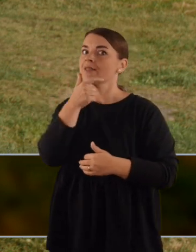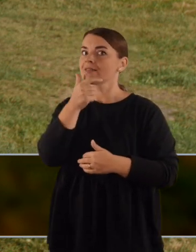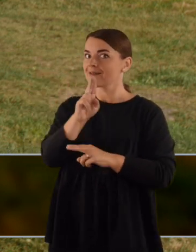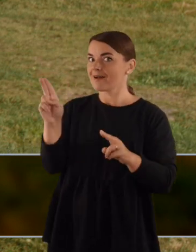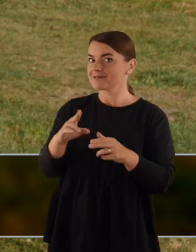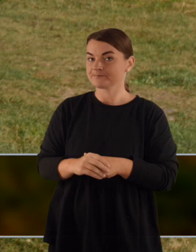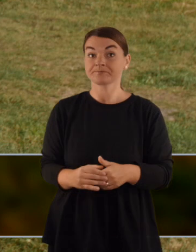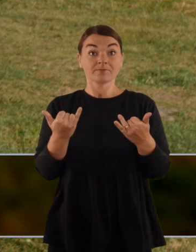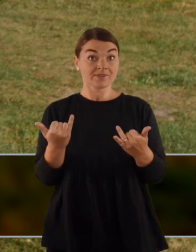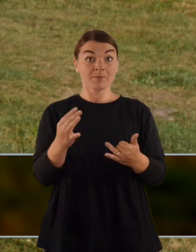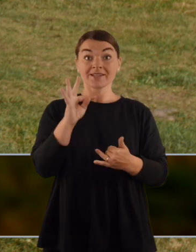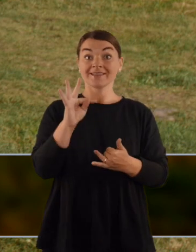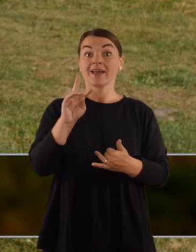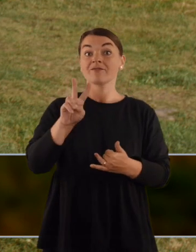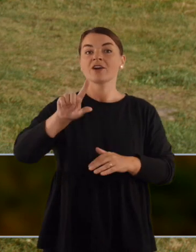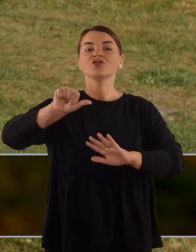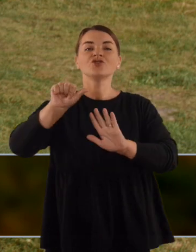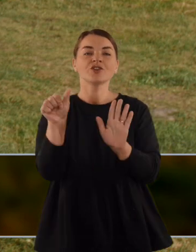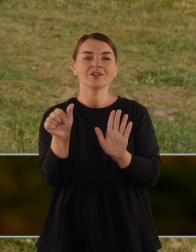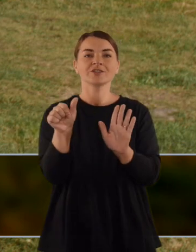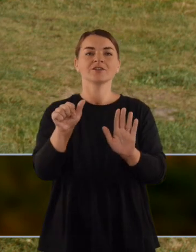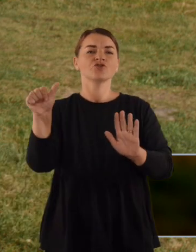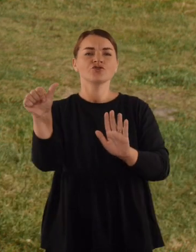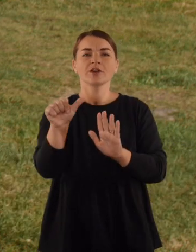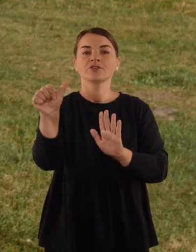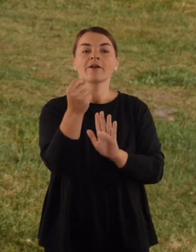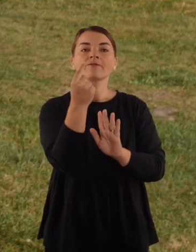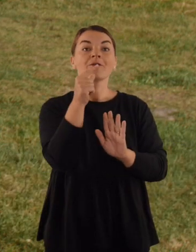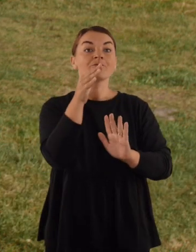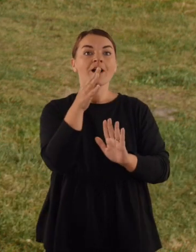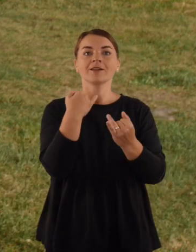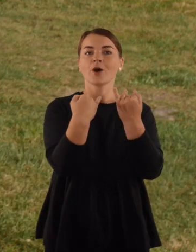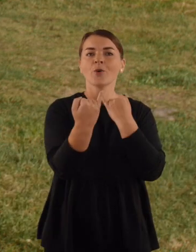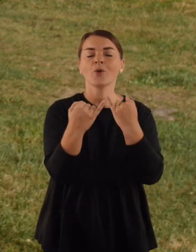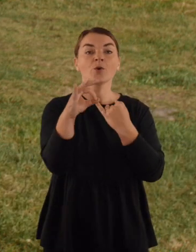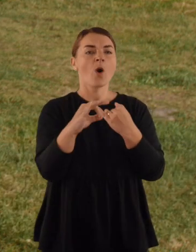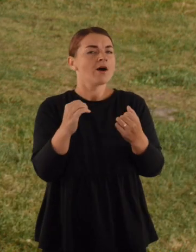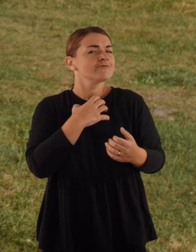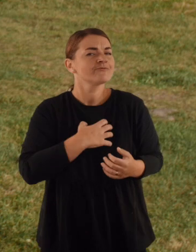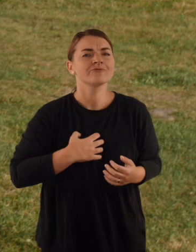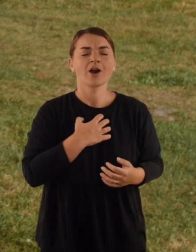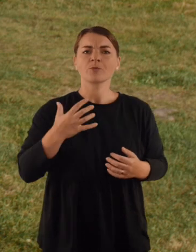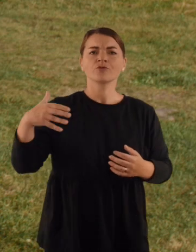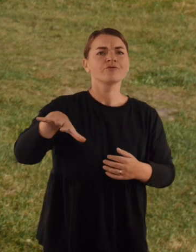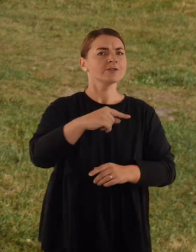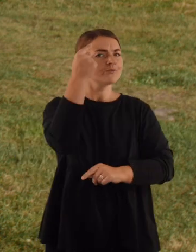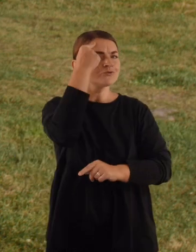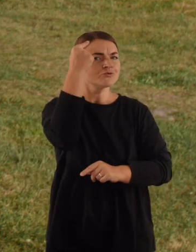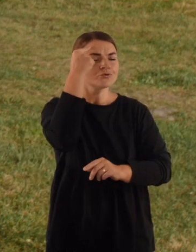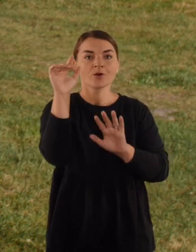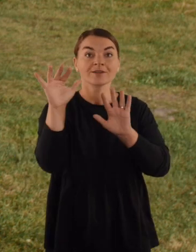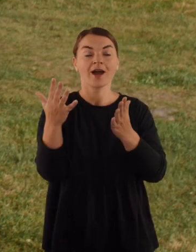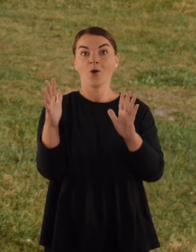Nuo šiol TV6 kanalų kiekvieną šeštadienį 11 ryto kalbėsime apie tai, kas svarbu ir ką turėtumėte žinoti,